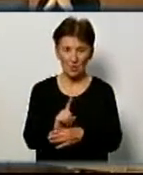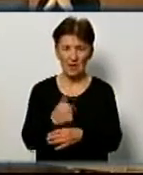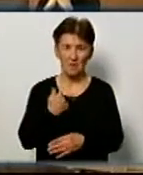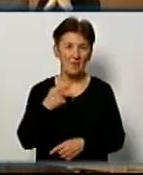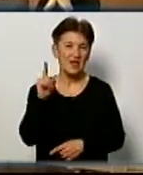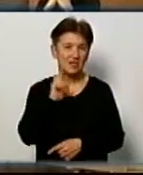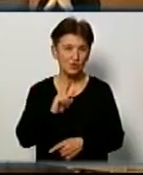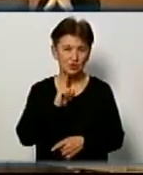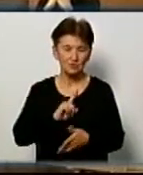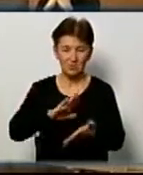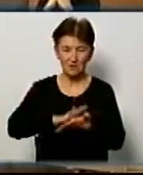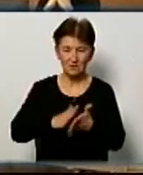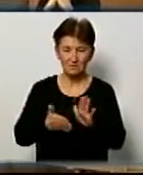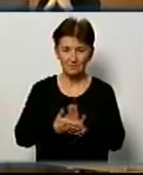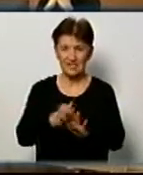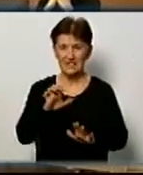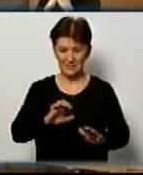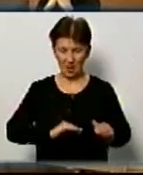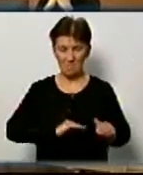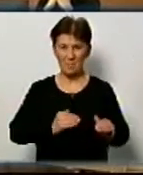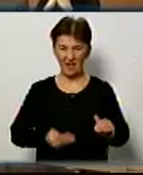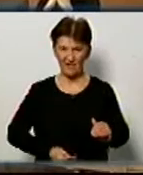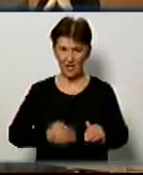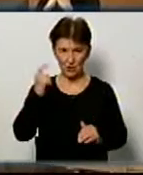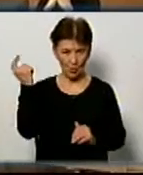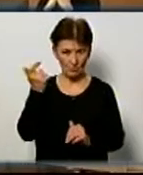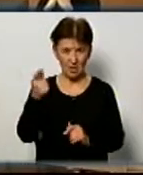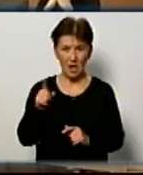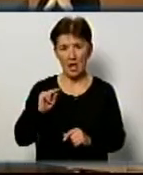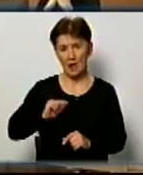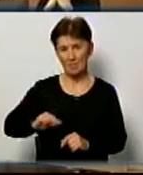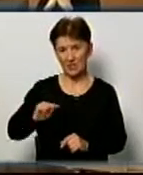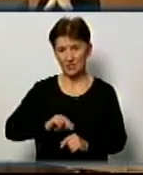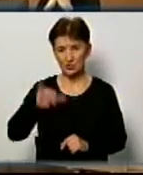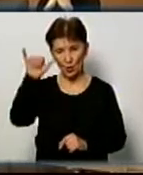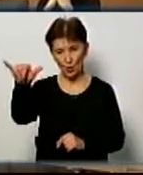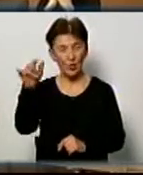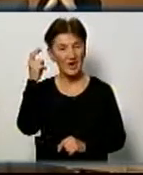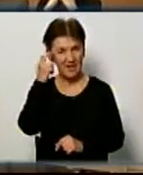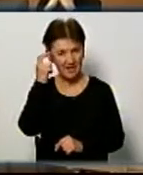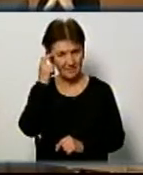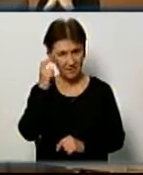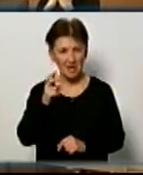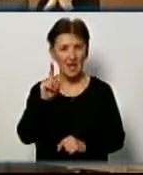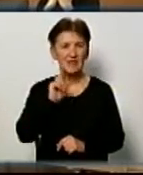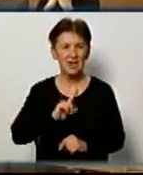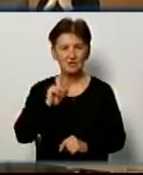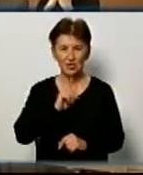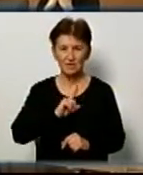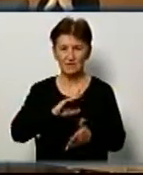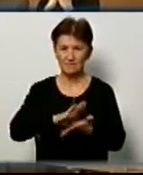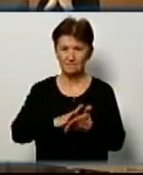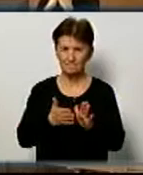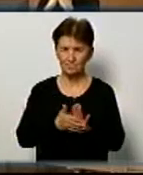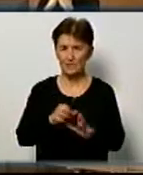тимчасово заключили угоду з приватною компанією. Зараз над цим працює наша компанія у Києві. Тимчасово заключили угоду з приватною